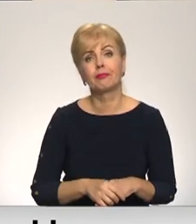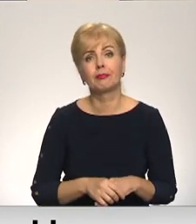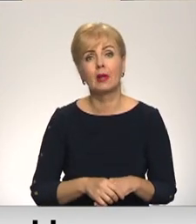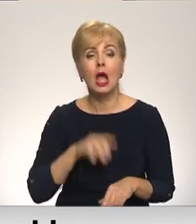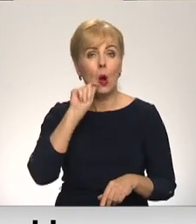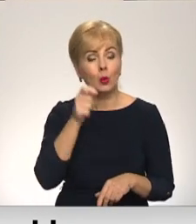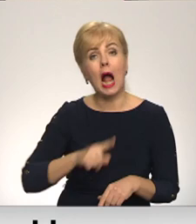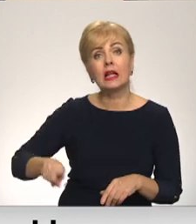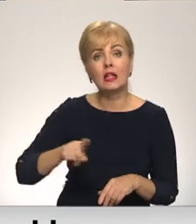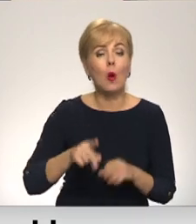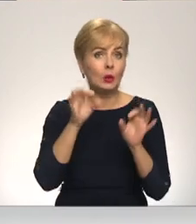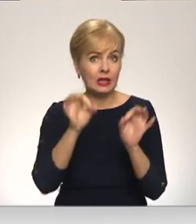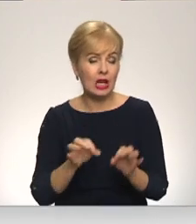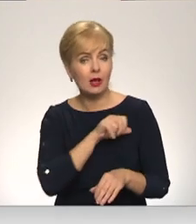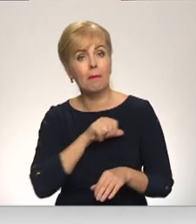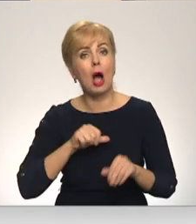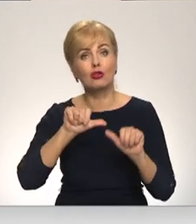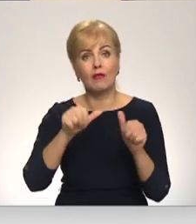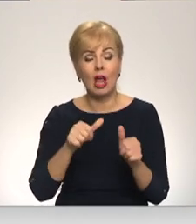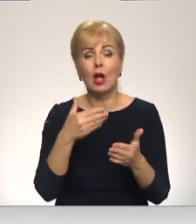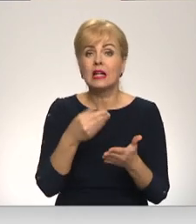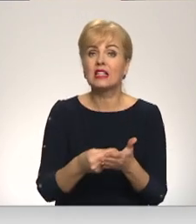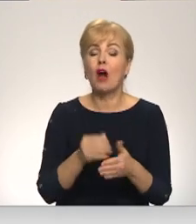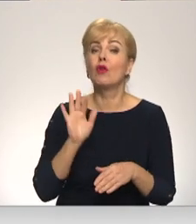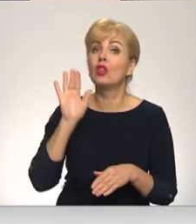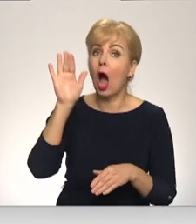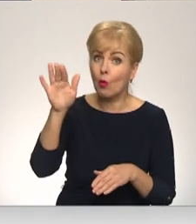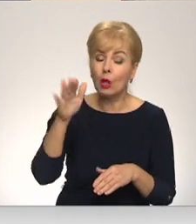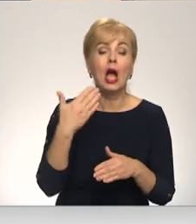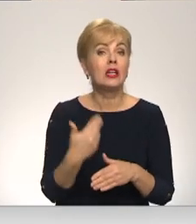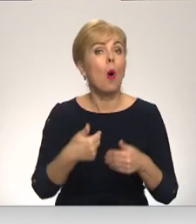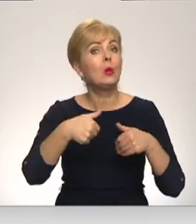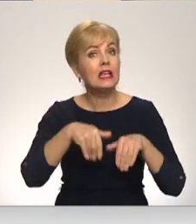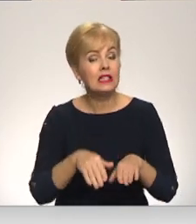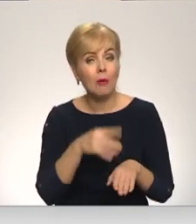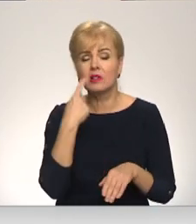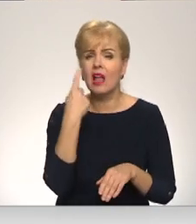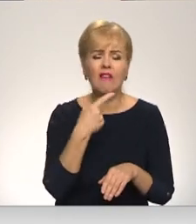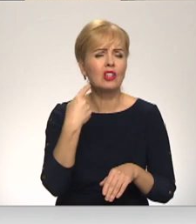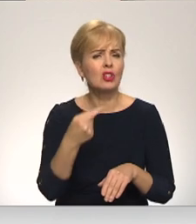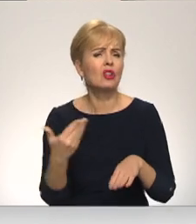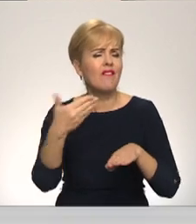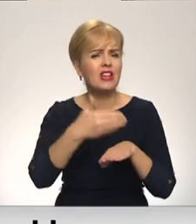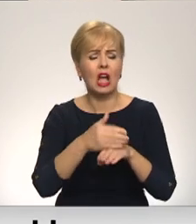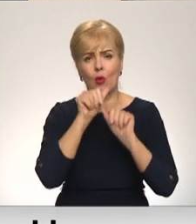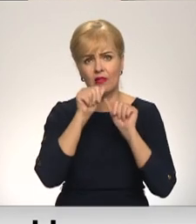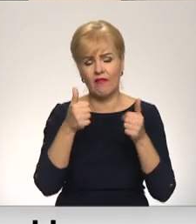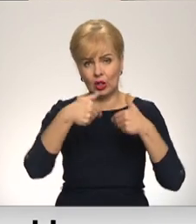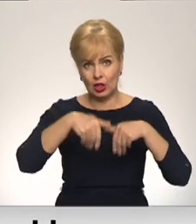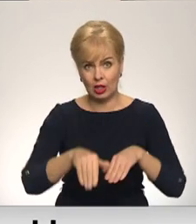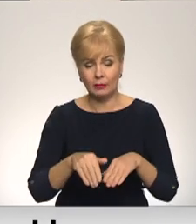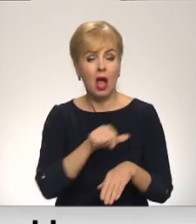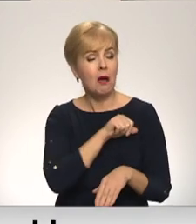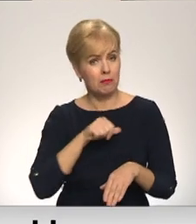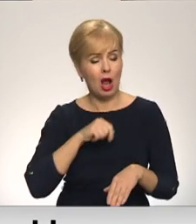Ukraiņa tautā ir tiesības pašai veidot savu nākotni. Viņa to ir izlēmusi. Neviens cits viņu vietā to nevar izlēmit, kā